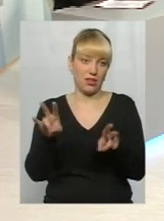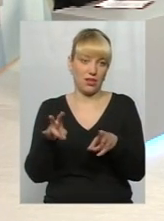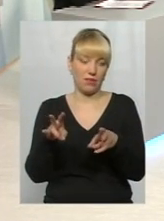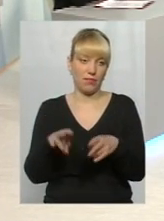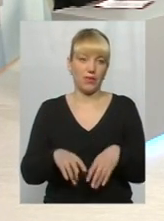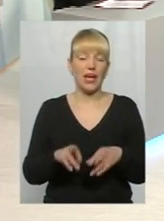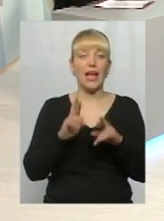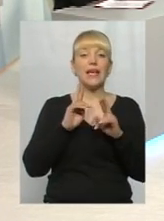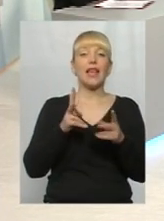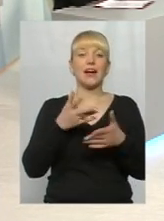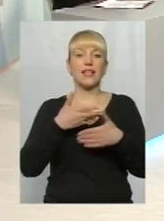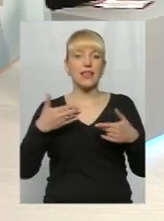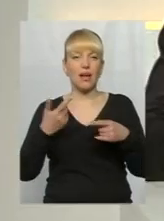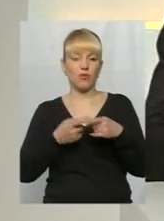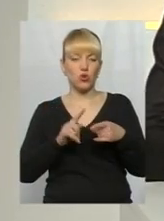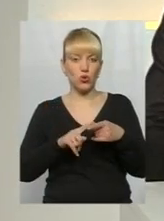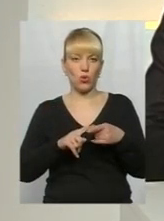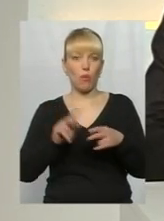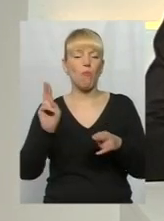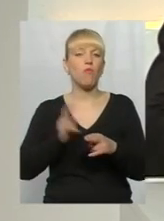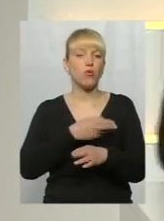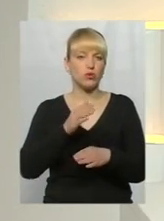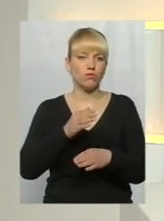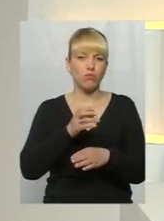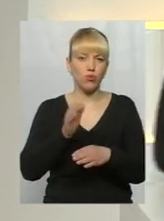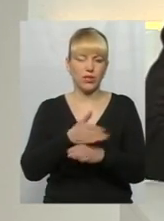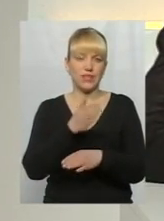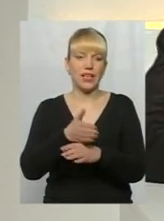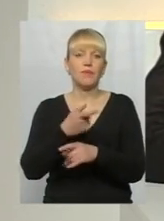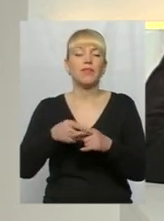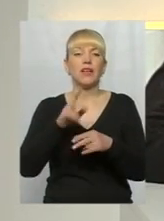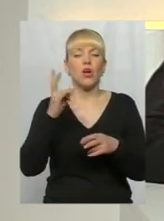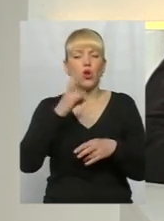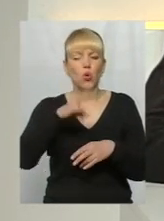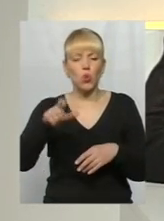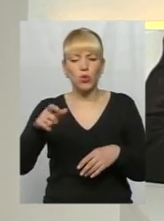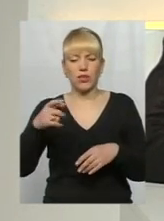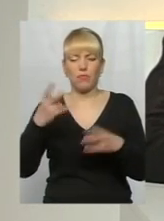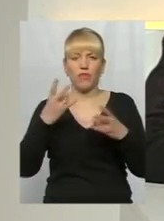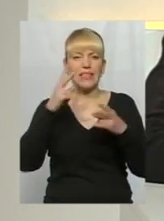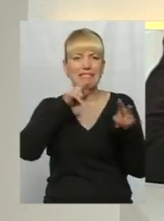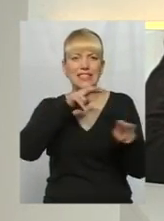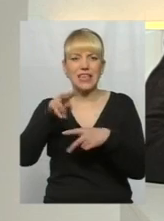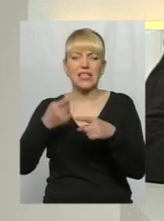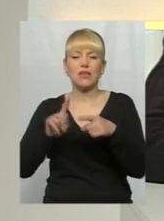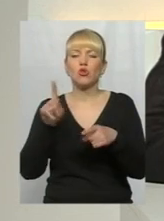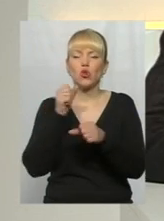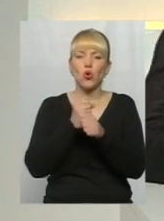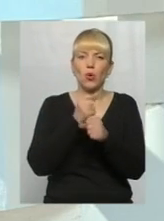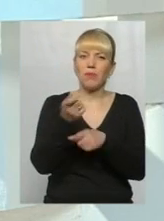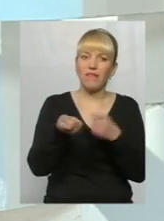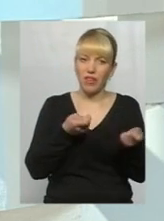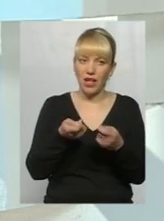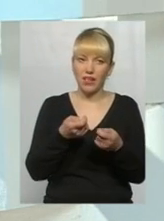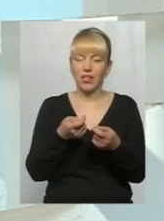От як нам позбутися оцього? Тому що ми говоримо, що люди мають чітко стежити за тим, що робить державна влада і так далі, і тому